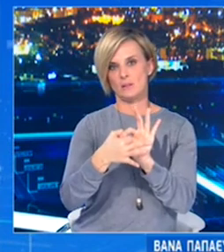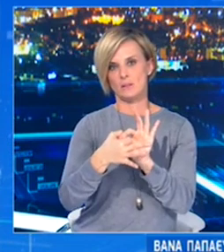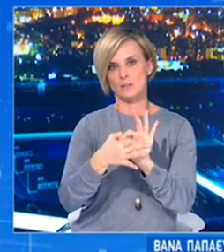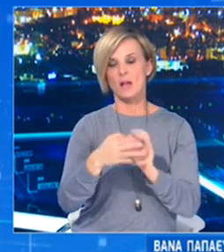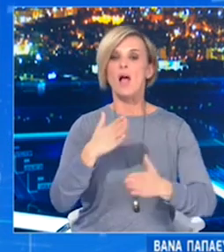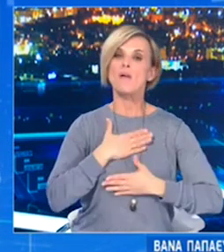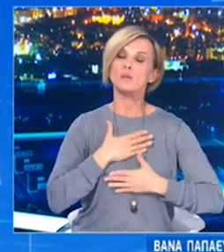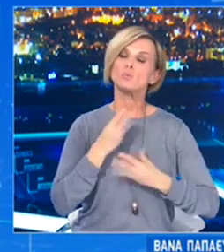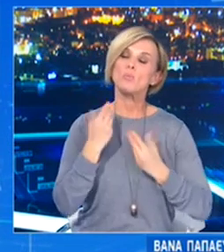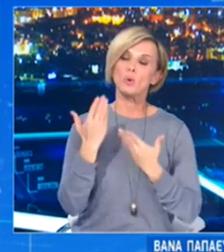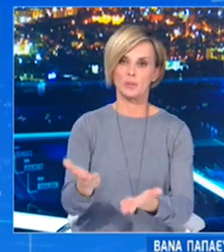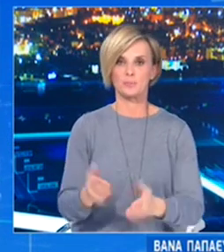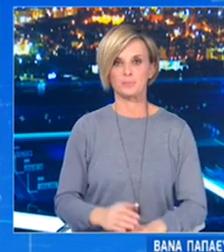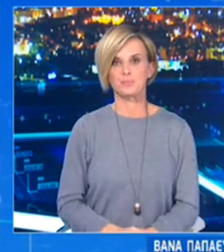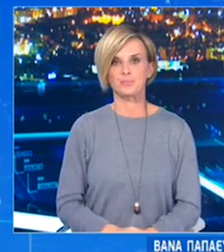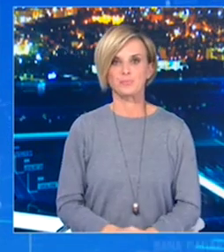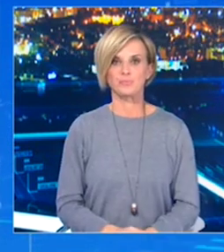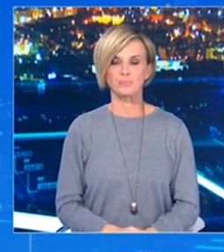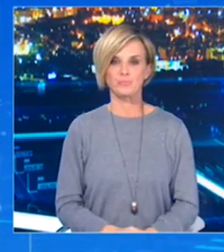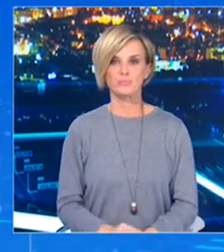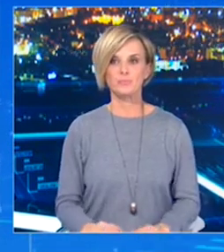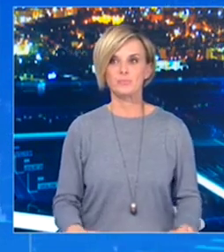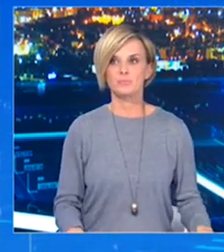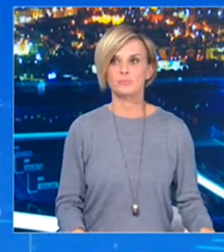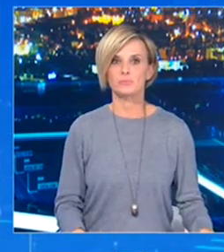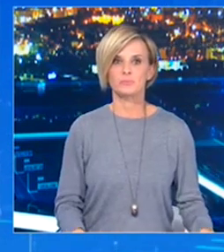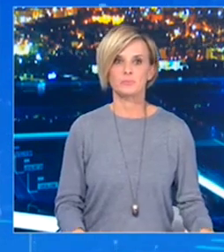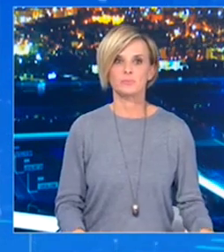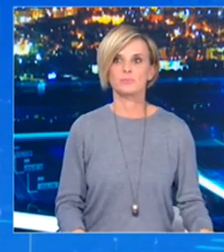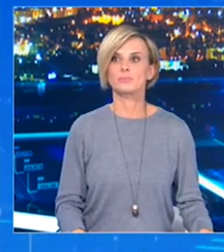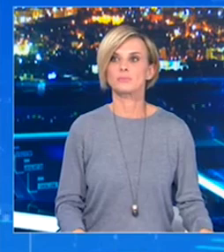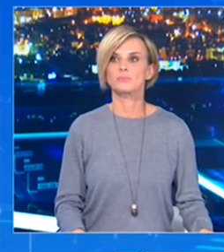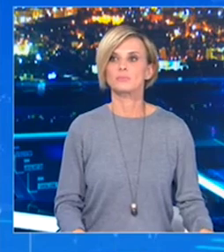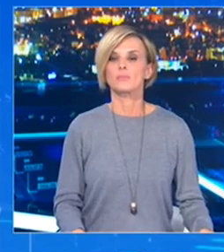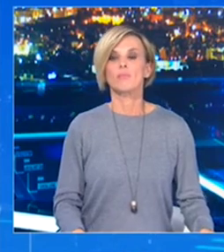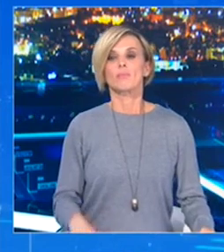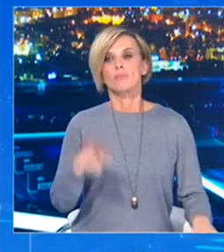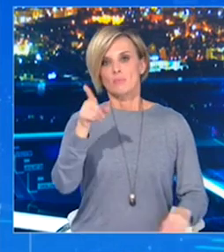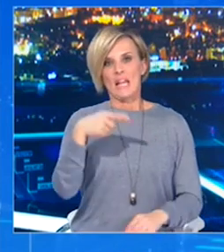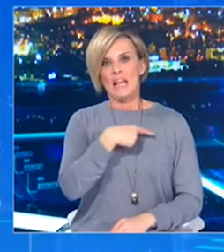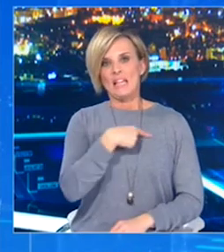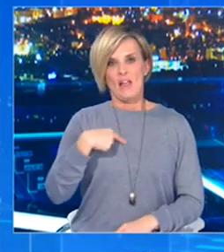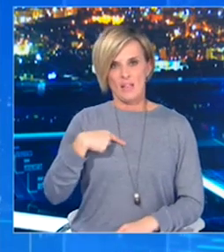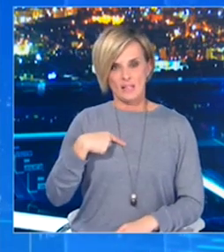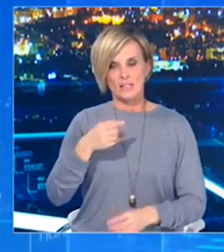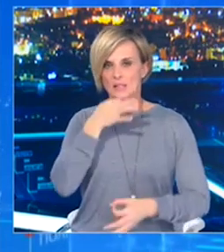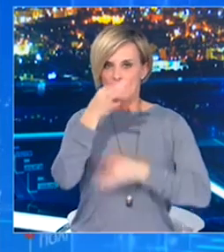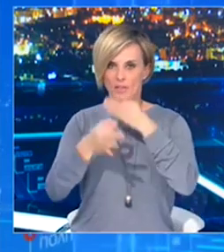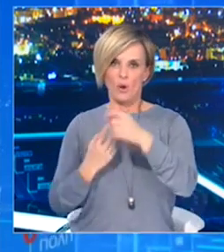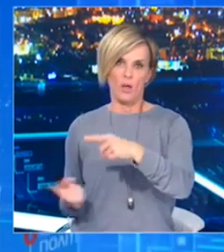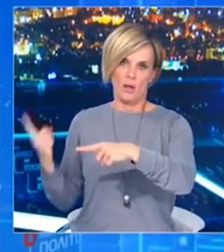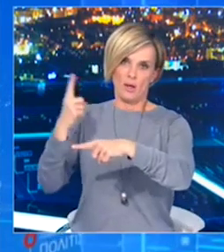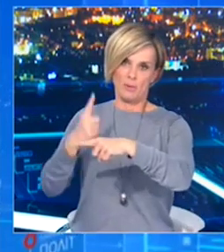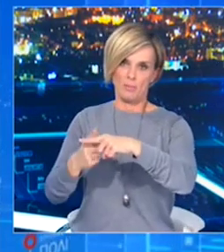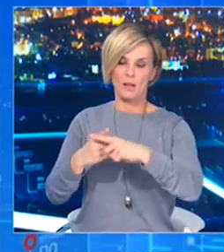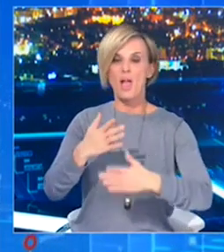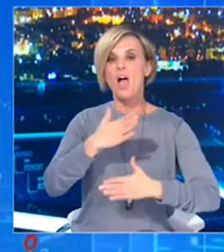την ευχαριστούμε πολύ για αυτό. Θέλω μόνο να προσθέσω ότι με αυτήν την ευκαιρία θέλω να πω ένα μεγάλο ευχαριστώ στους όσους μπλέκονται